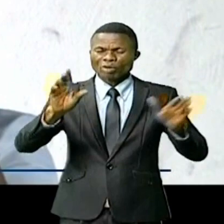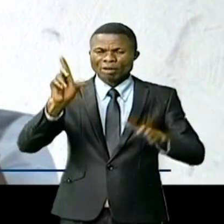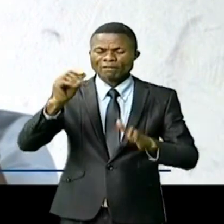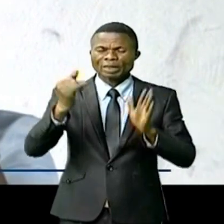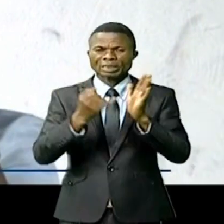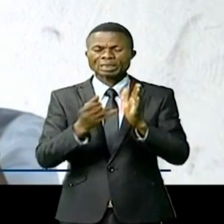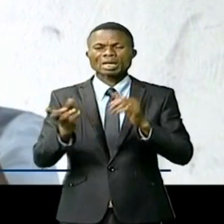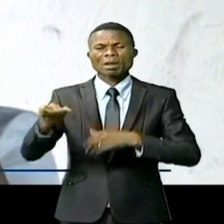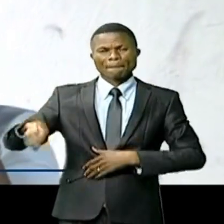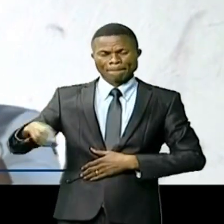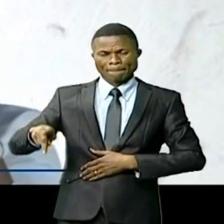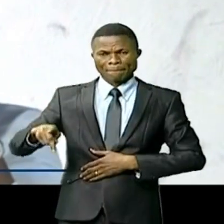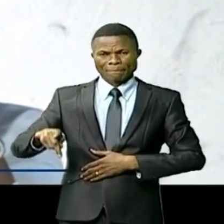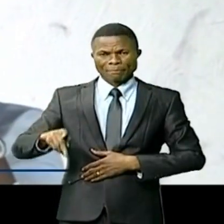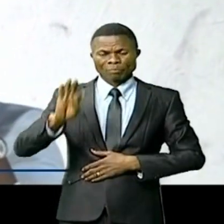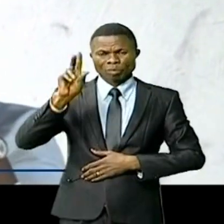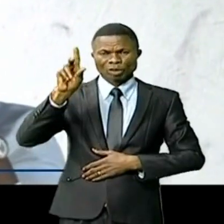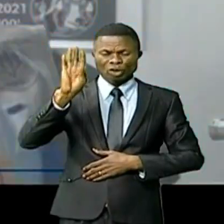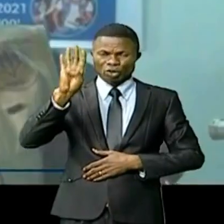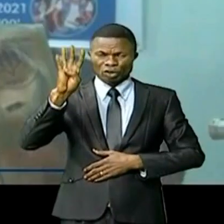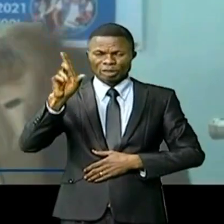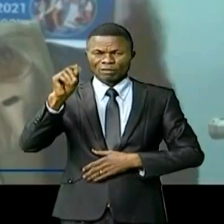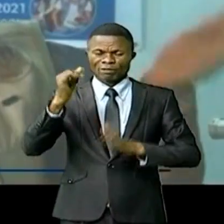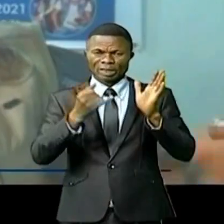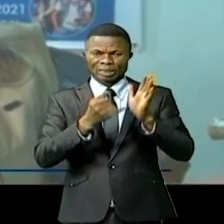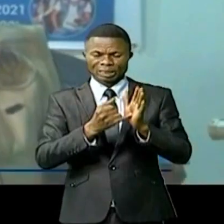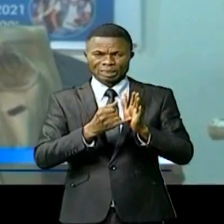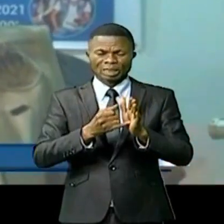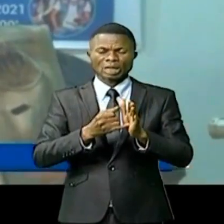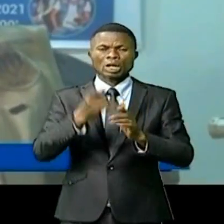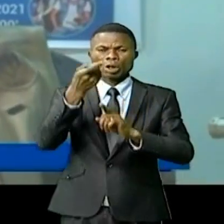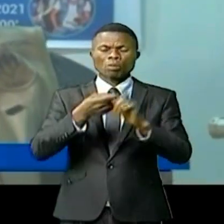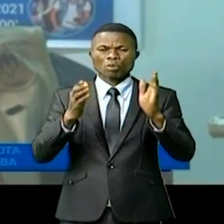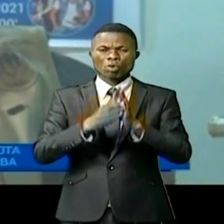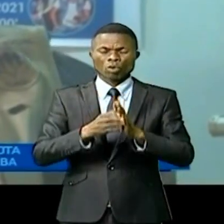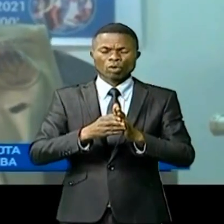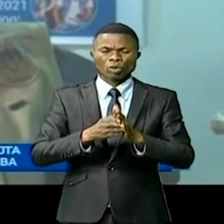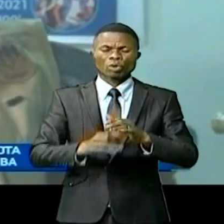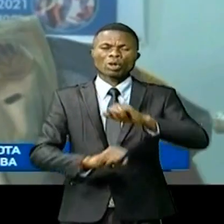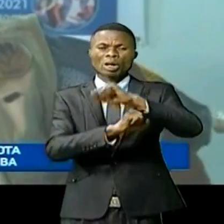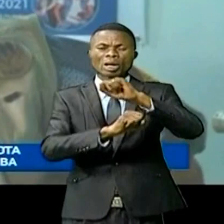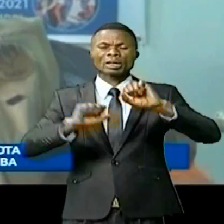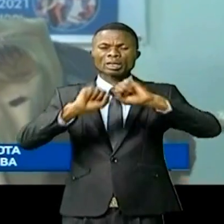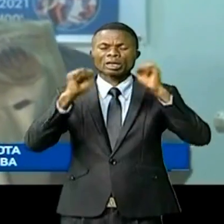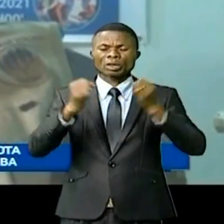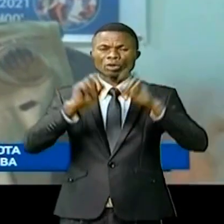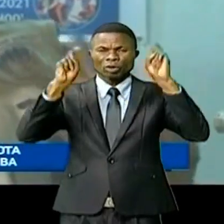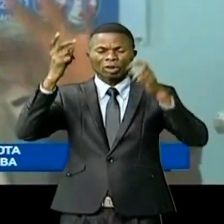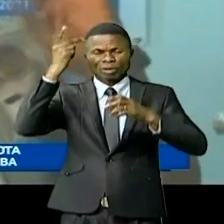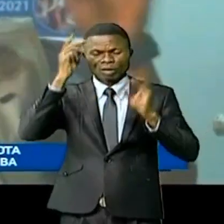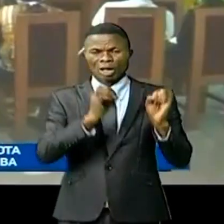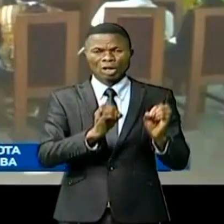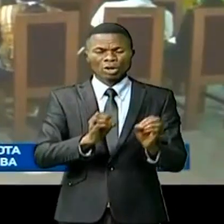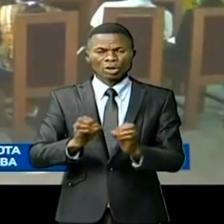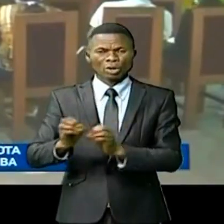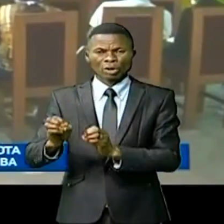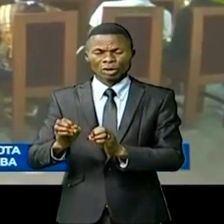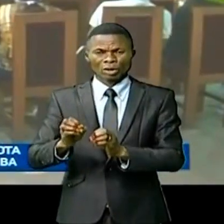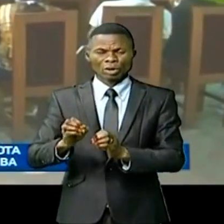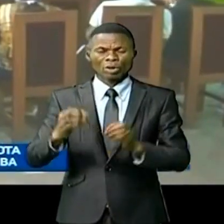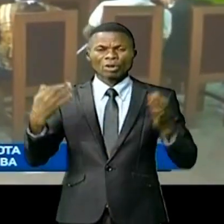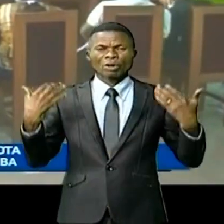République. Jeudi 26 octobre, le corps des assistants sociaux de la ville de Kinshasa a organisé une